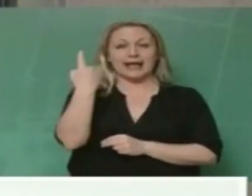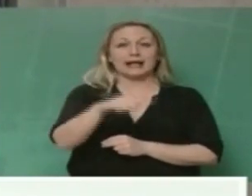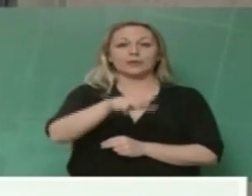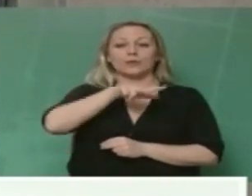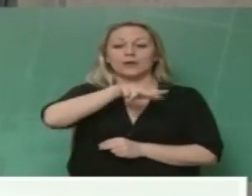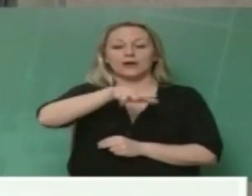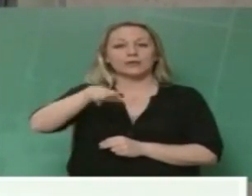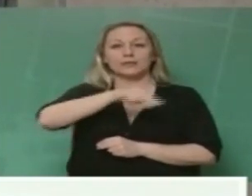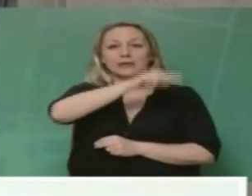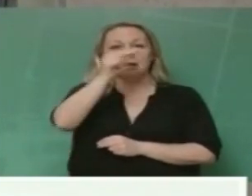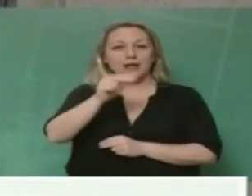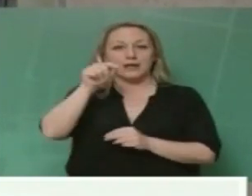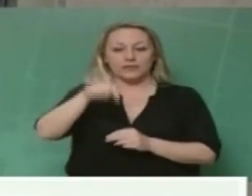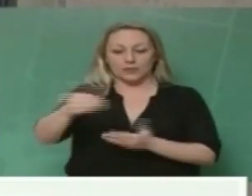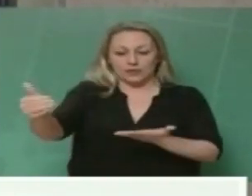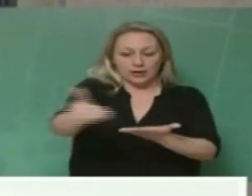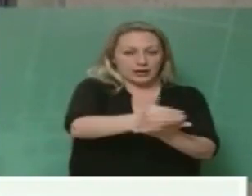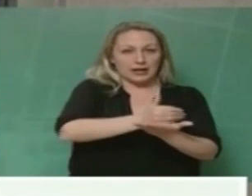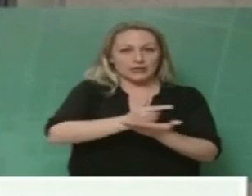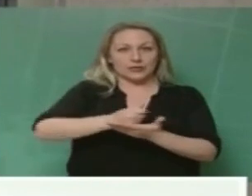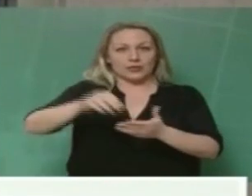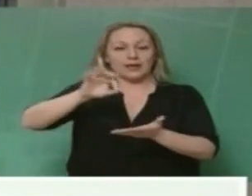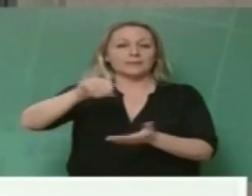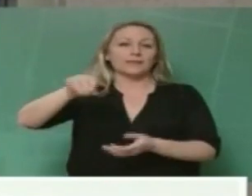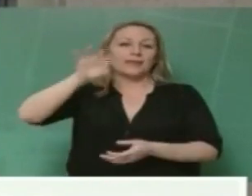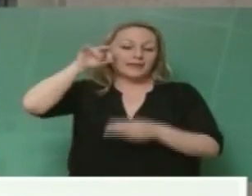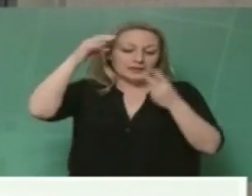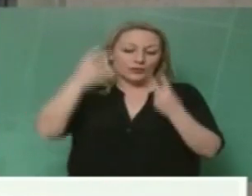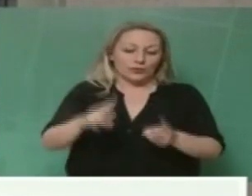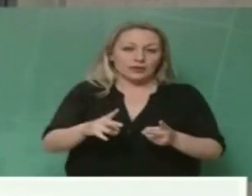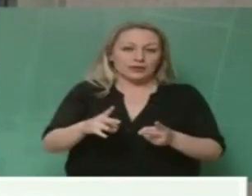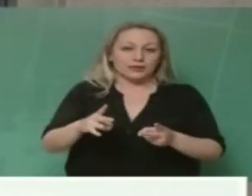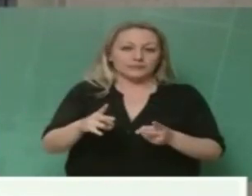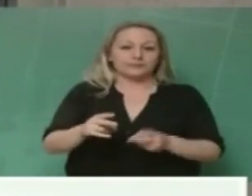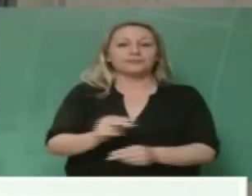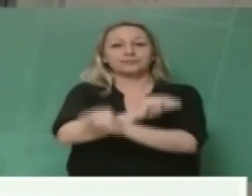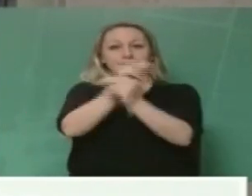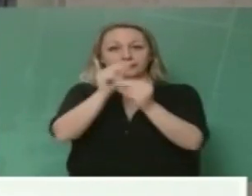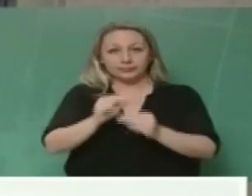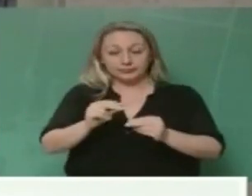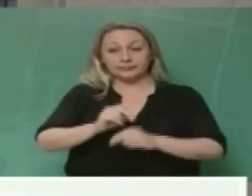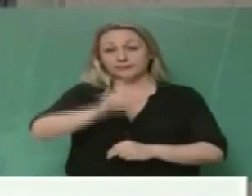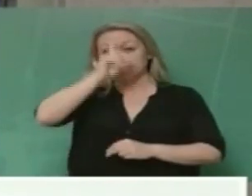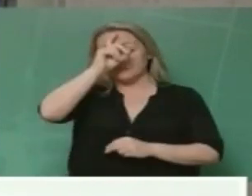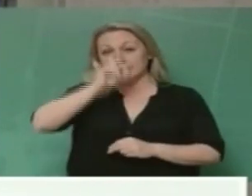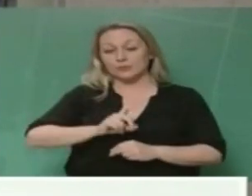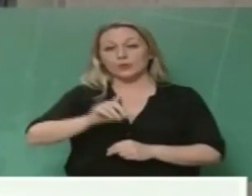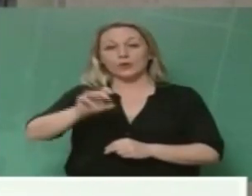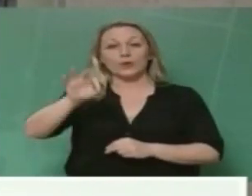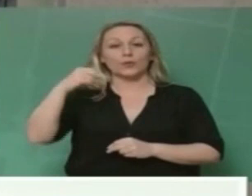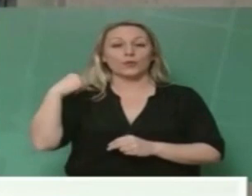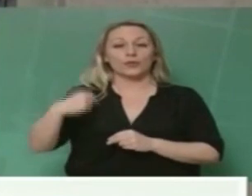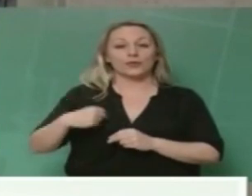λεφτά Να δείτε πόσο αυτή τη διδοσία είναι στην πόλη Ο Δήμος έχει άμεση υποχρέωση να